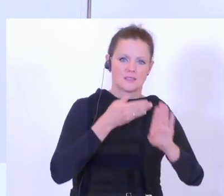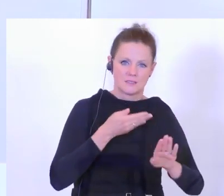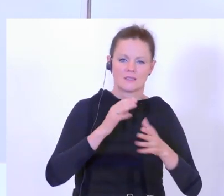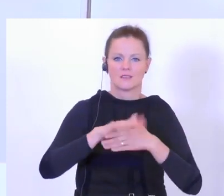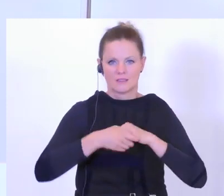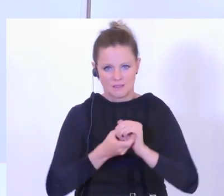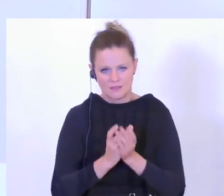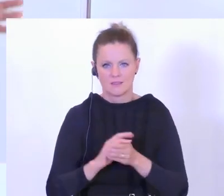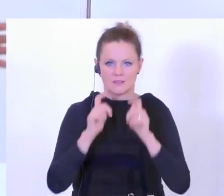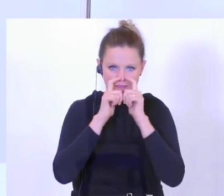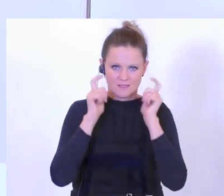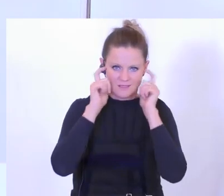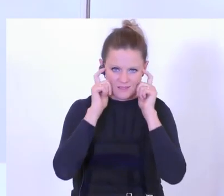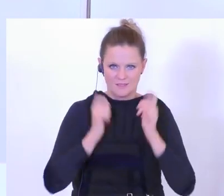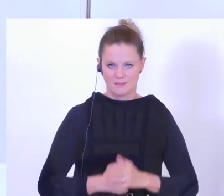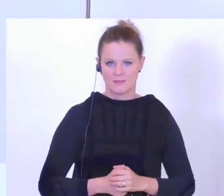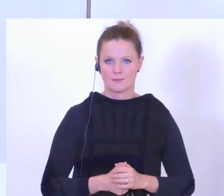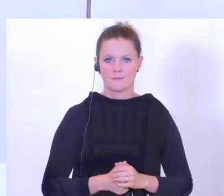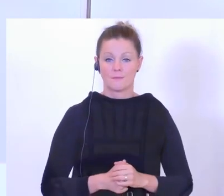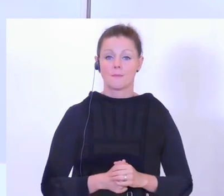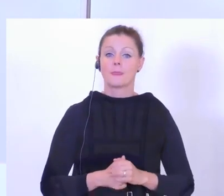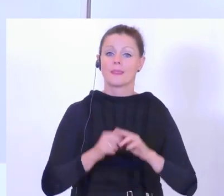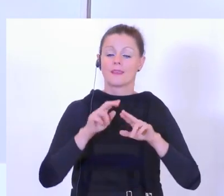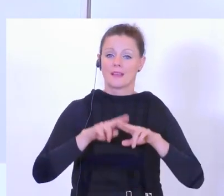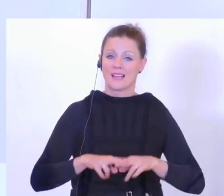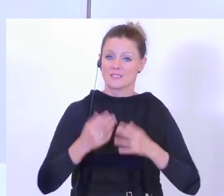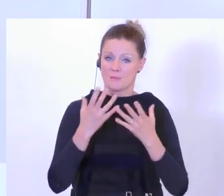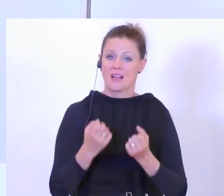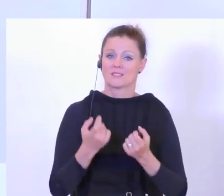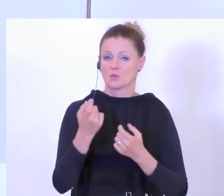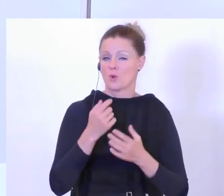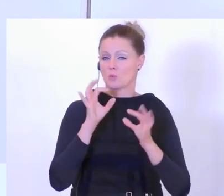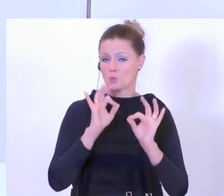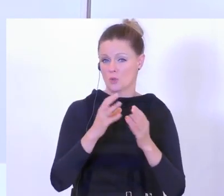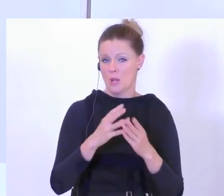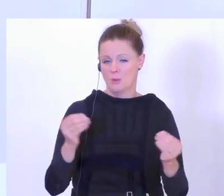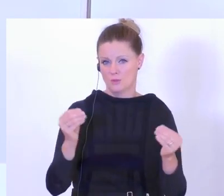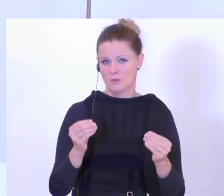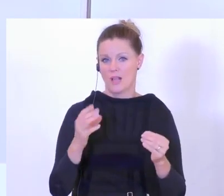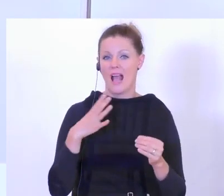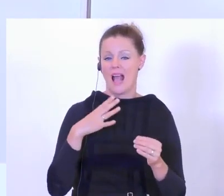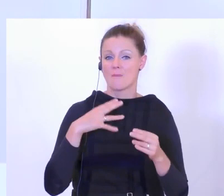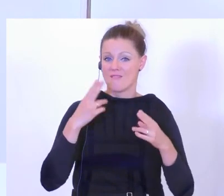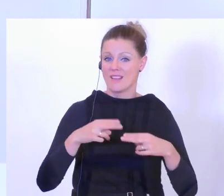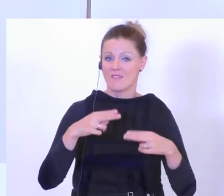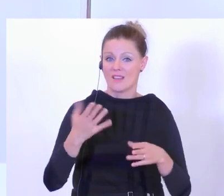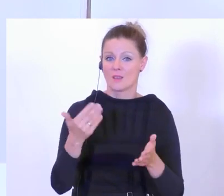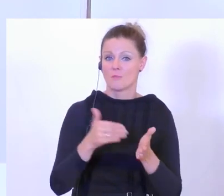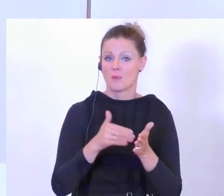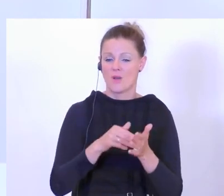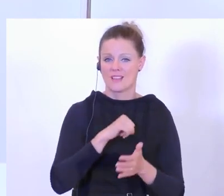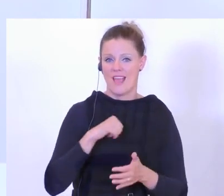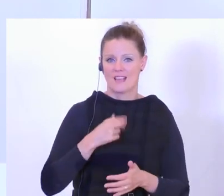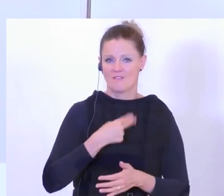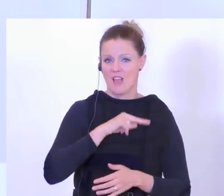Mund-Nasen-Schutz dort, notwendig. Und alles andere wird sich in der Praxis gut auflösen, davon bin ich überzeugt. Aber es wird weiterhin die Eigenverantwortung der